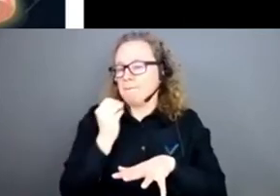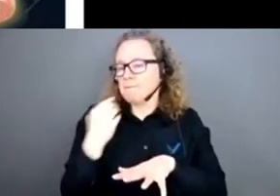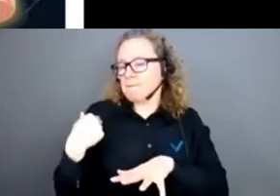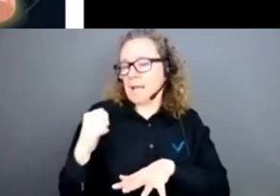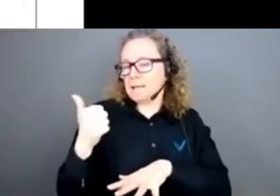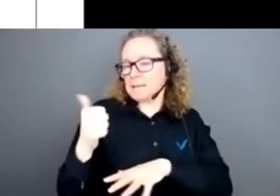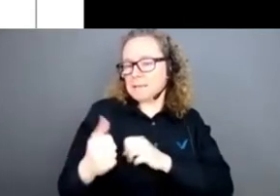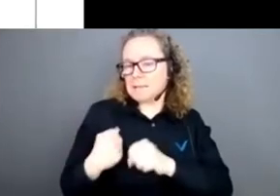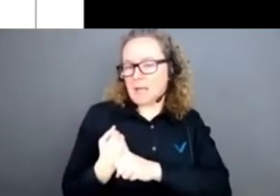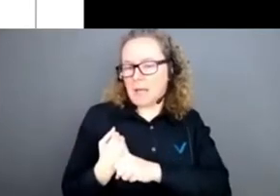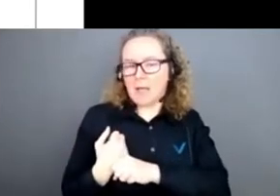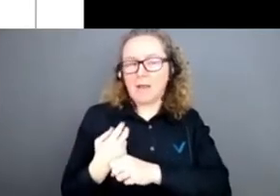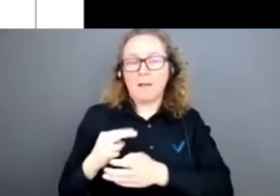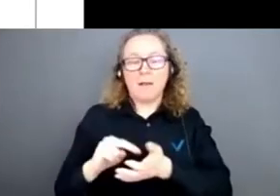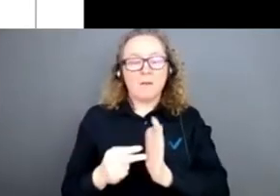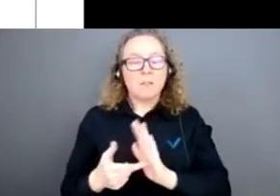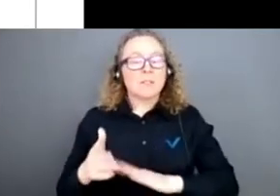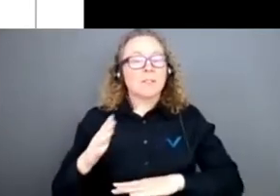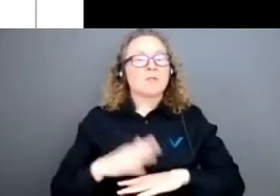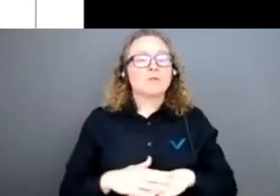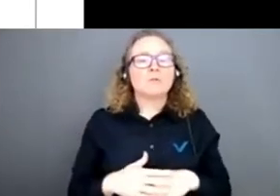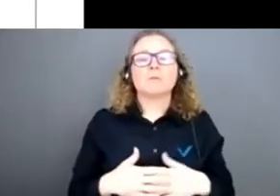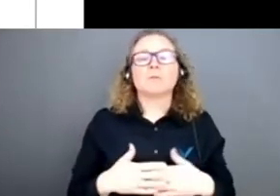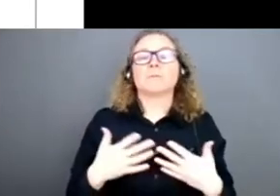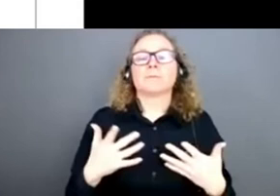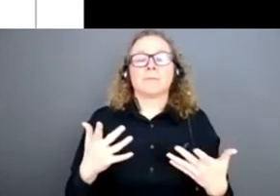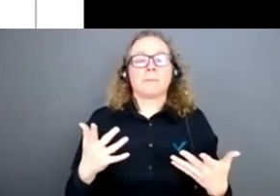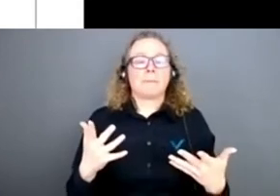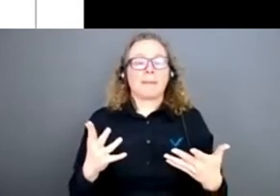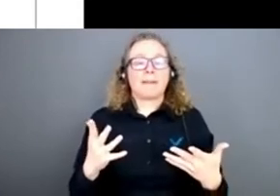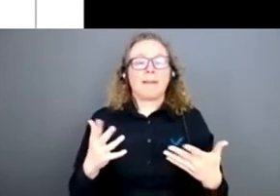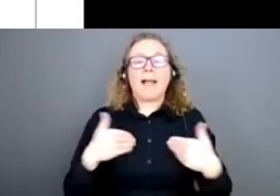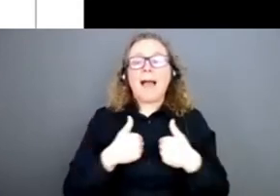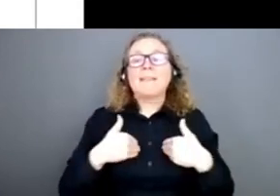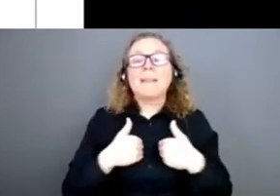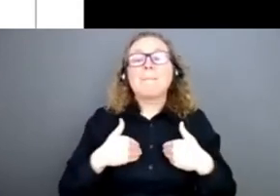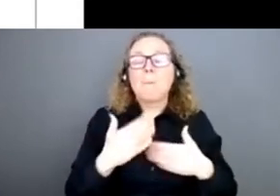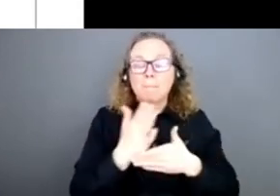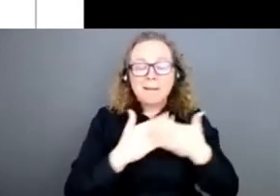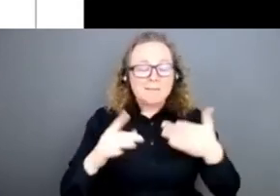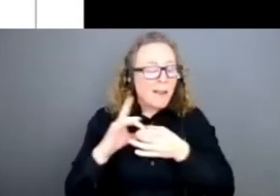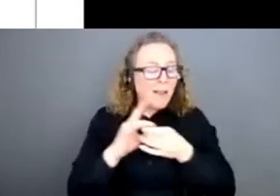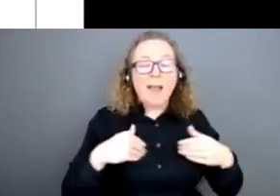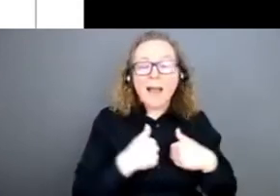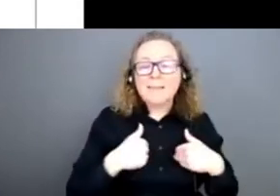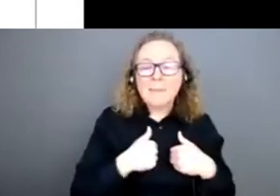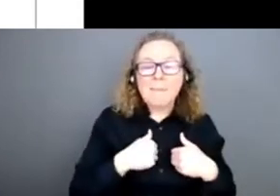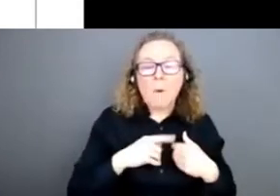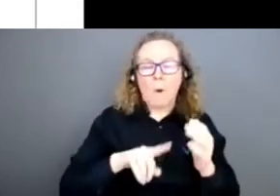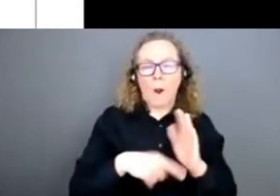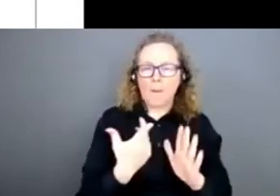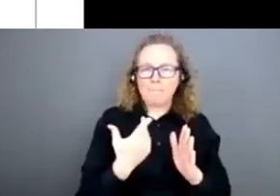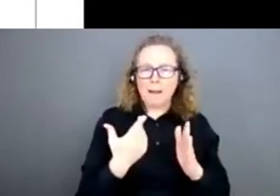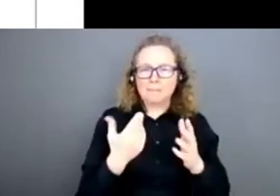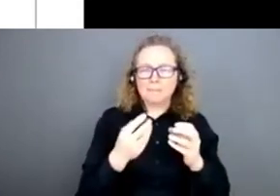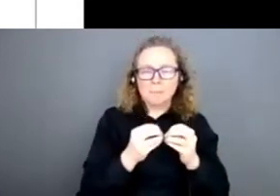pour ce qui est de la composante qui s'occupe des animaux, elle commence à germer en 2012.